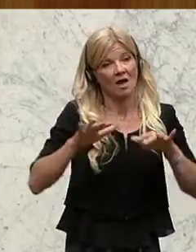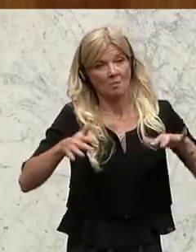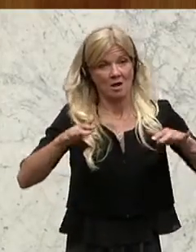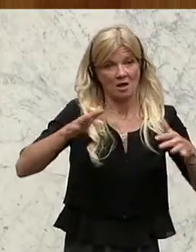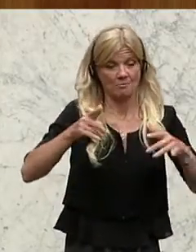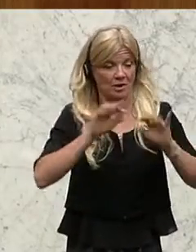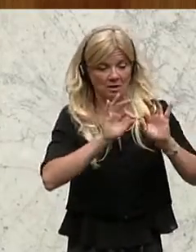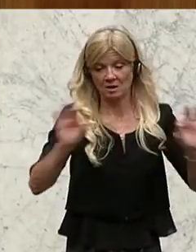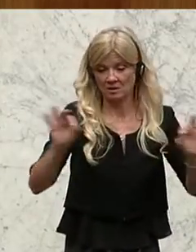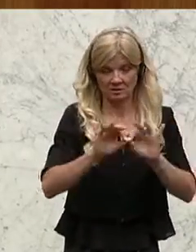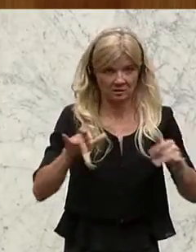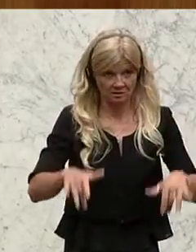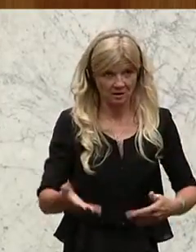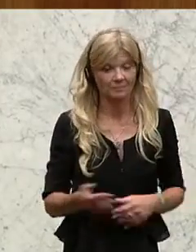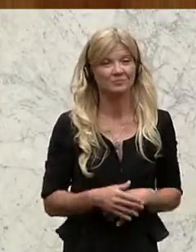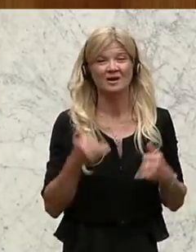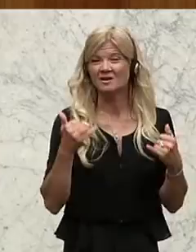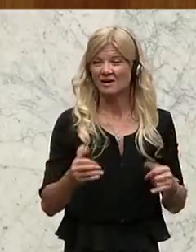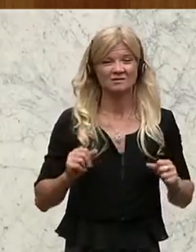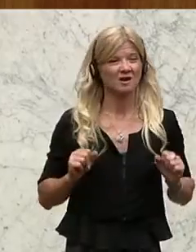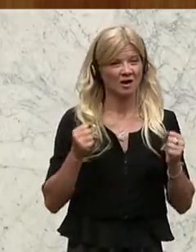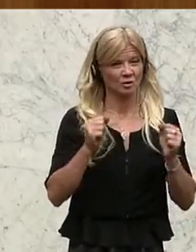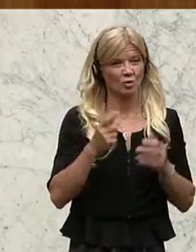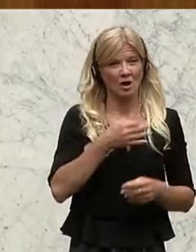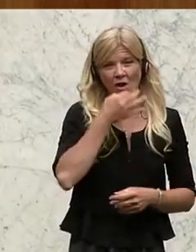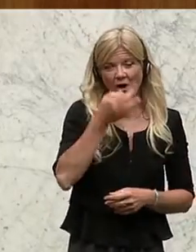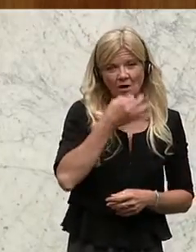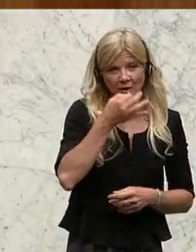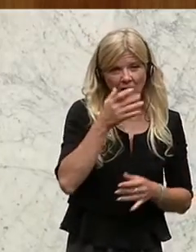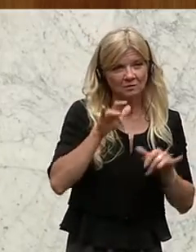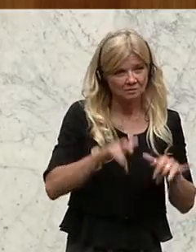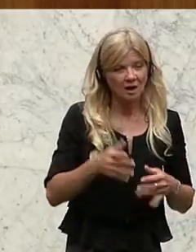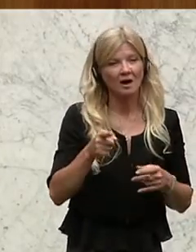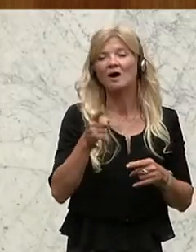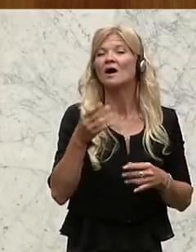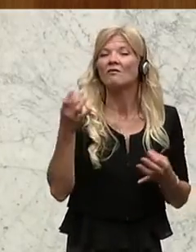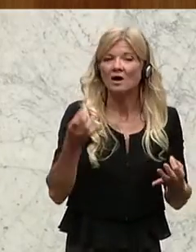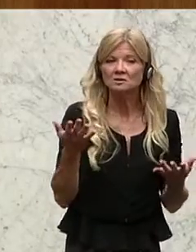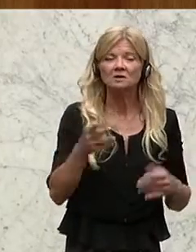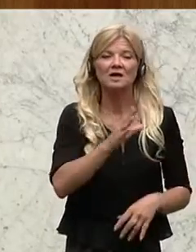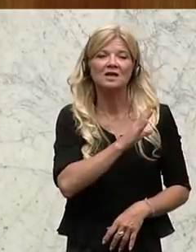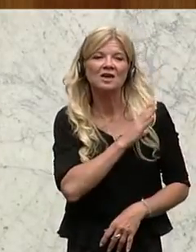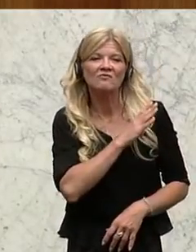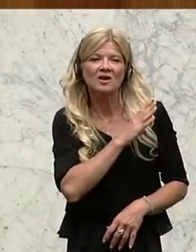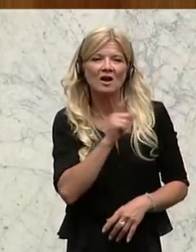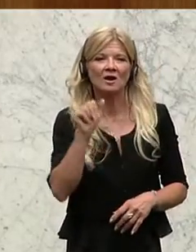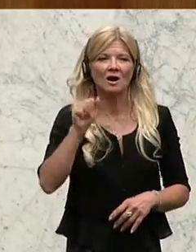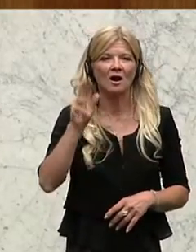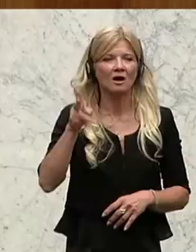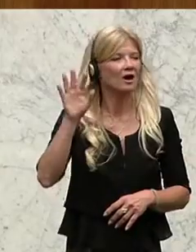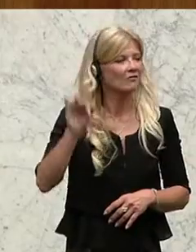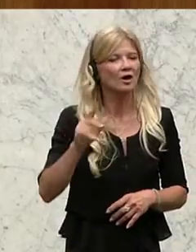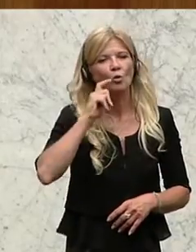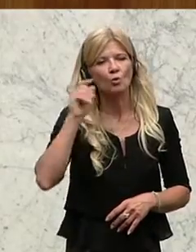ist, zeigt ein aktueller Report. Demnach befinden sich die gefährlichsten AKWs in der Ukraine, in Frankreich,